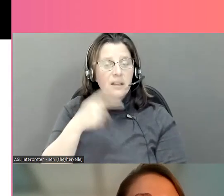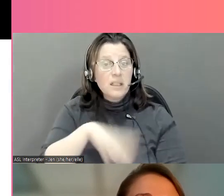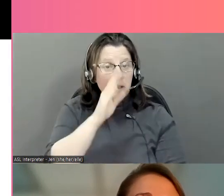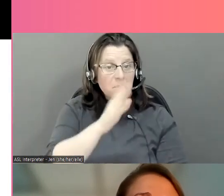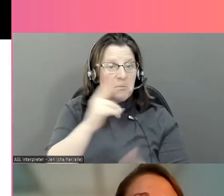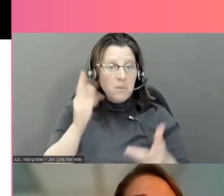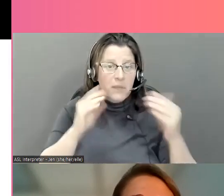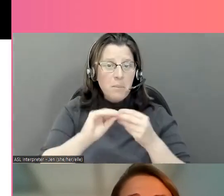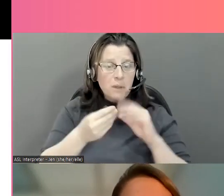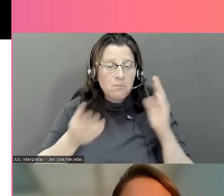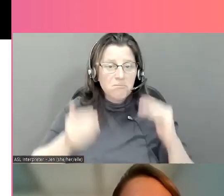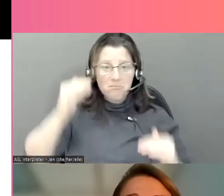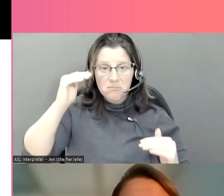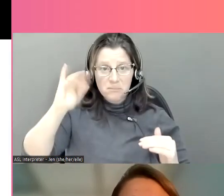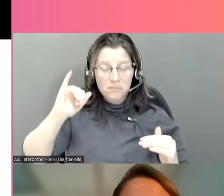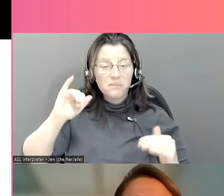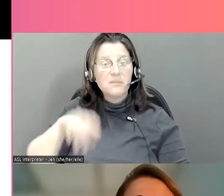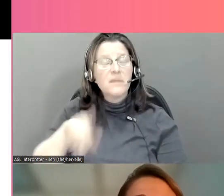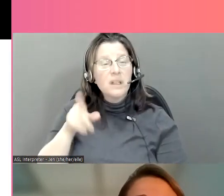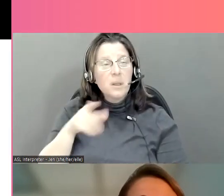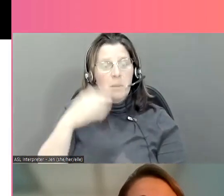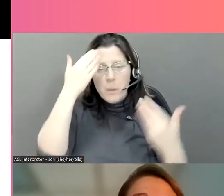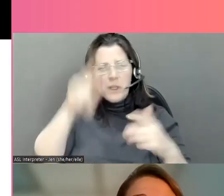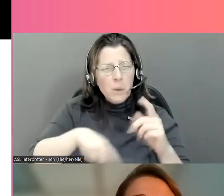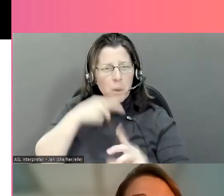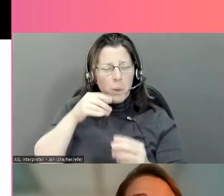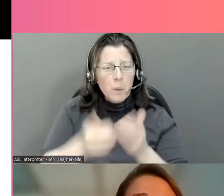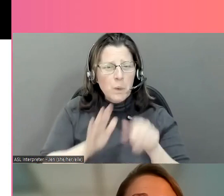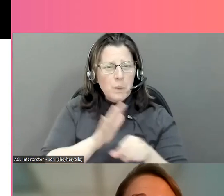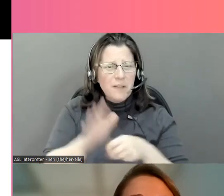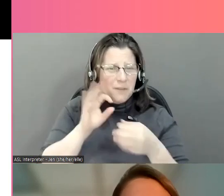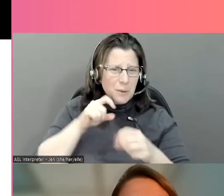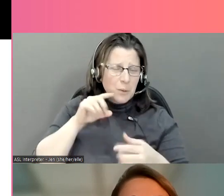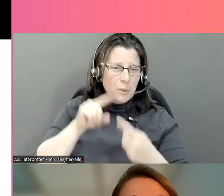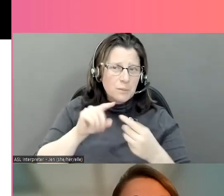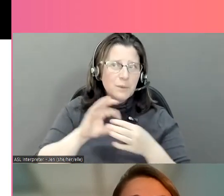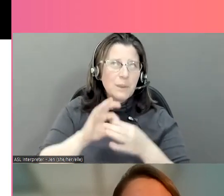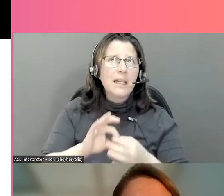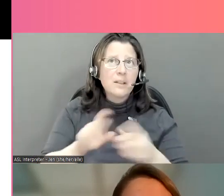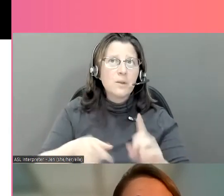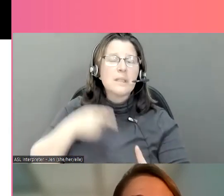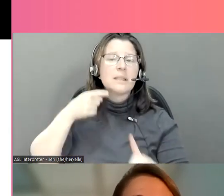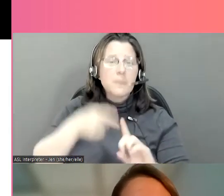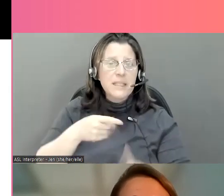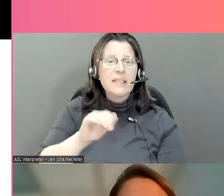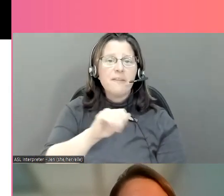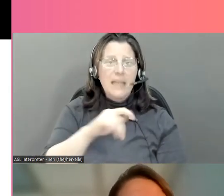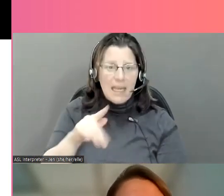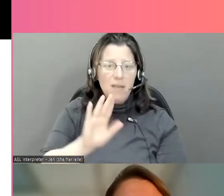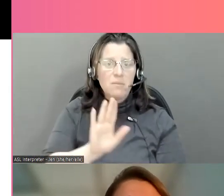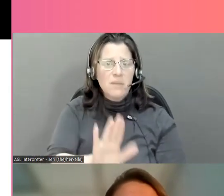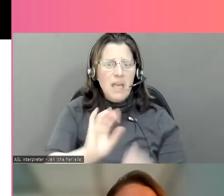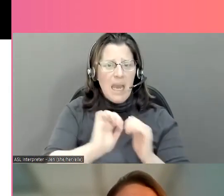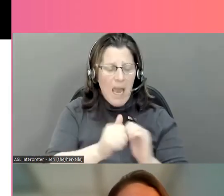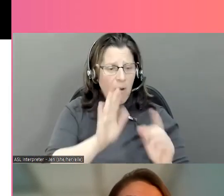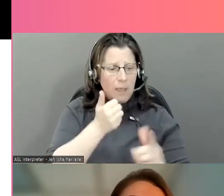technologie plus élevés que les jeunes hétérosexuels et cisgenres. Et on n'en sait pas suffisamment sur ces préjudices et ces violences pour